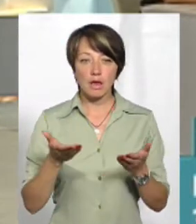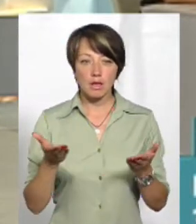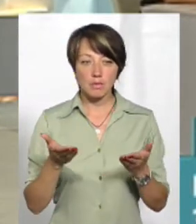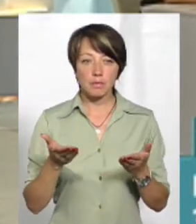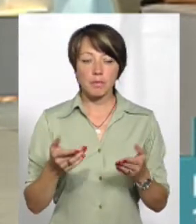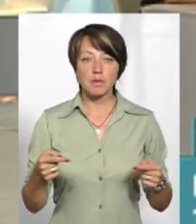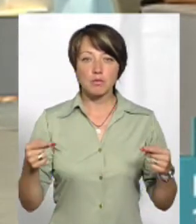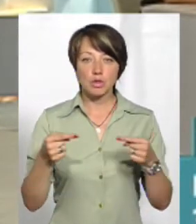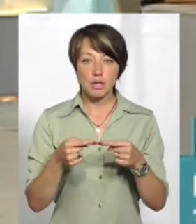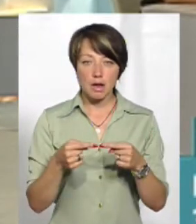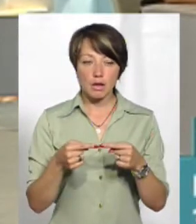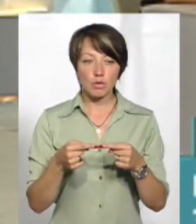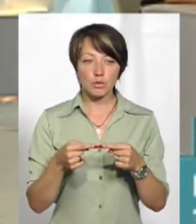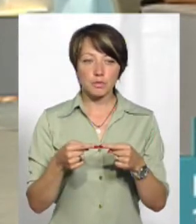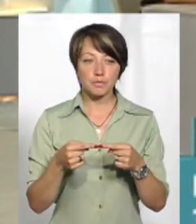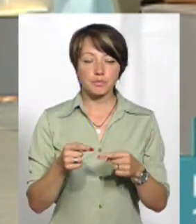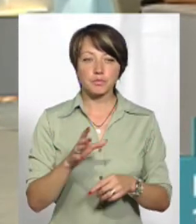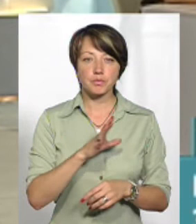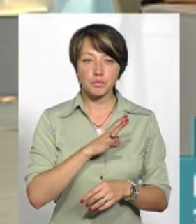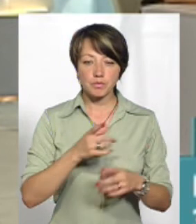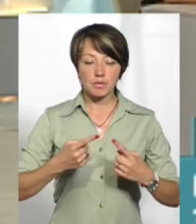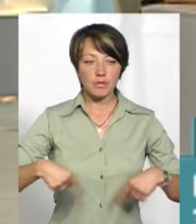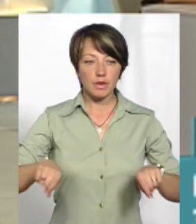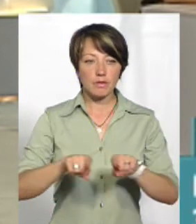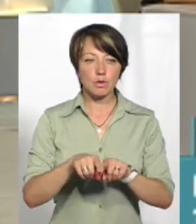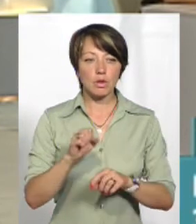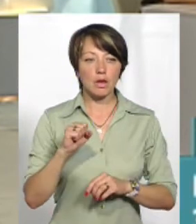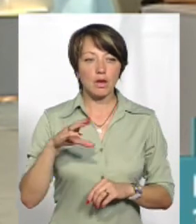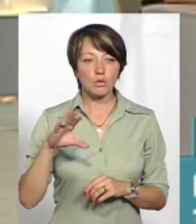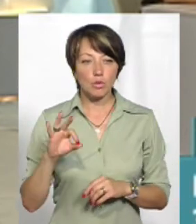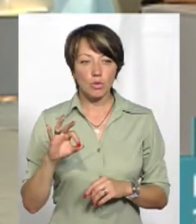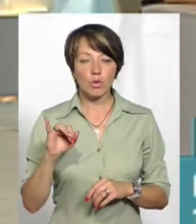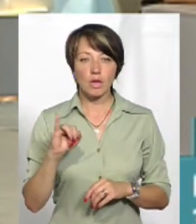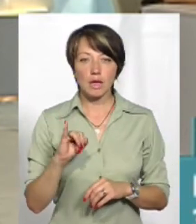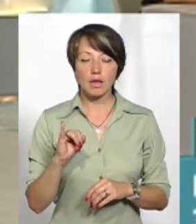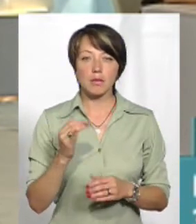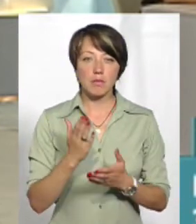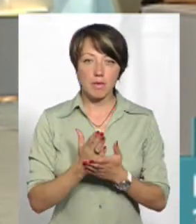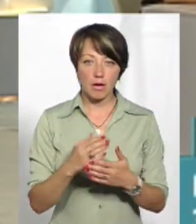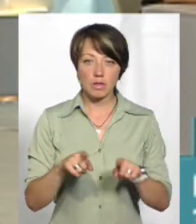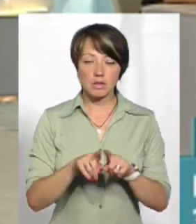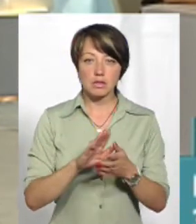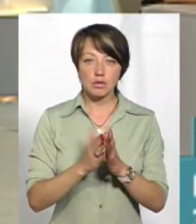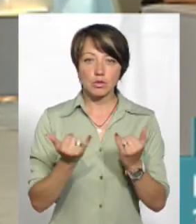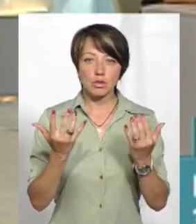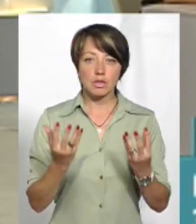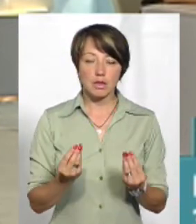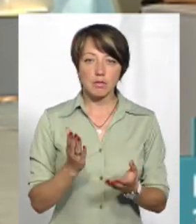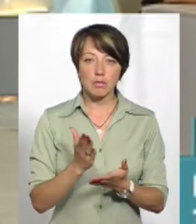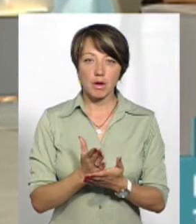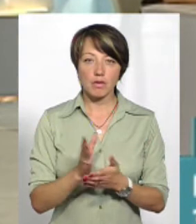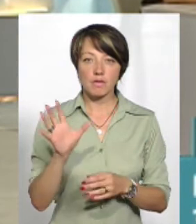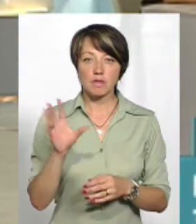які безпосередньо були в зоні АТО і набули певний статус, вони на сьогоднішній мають